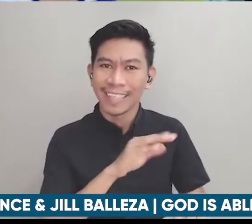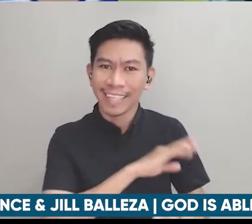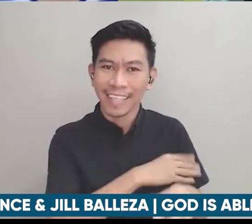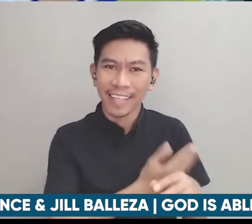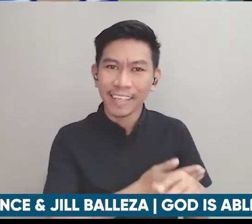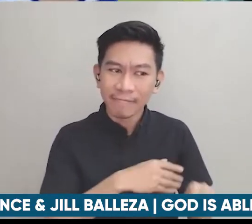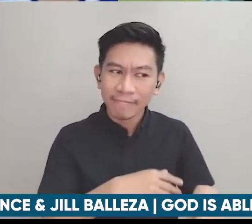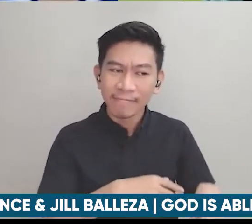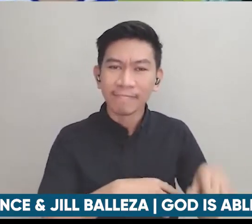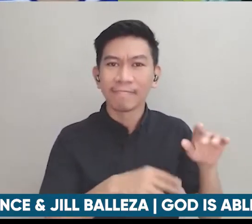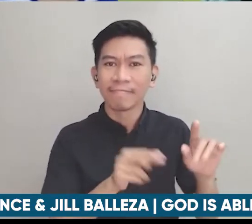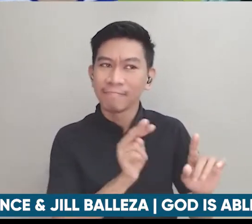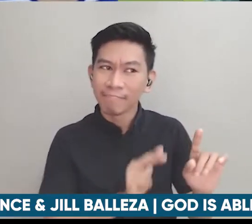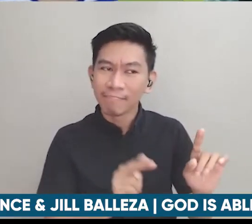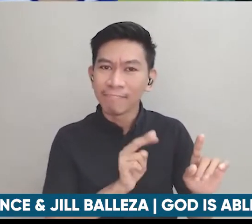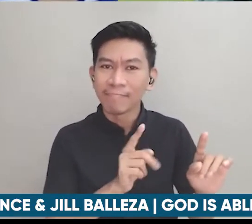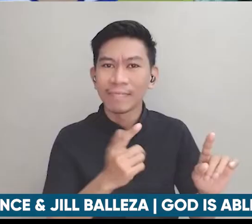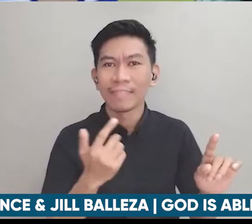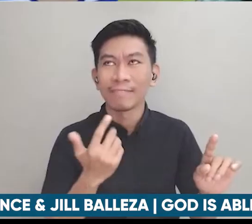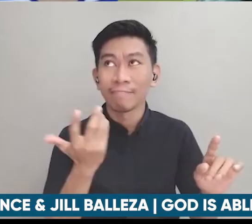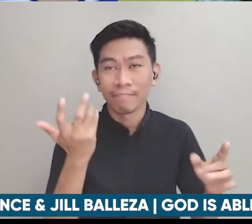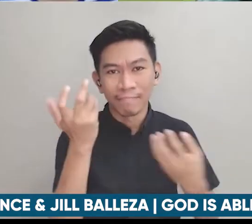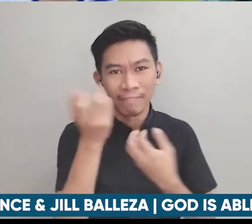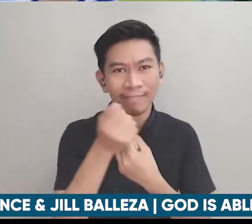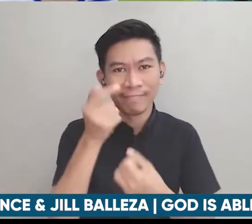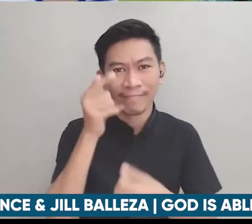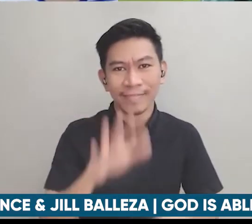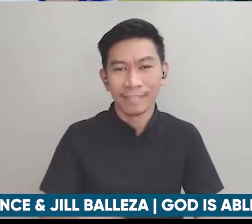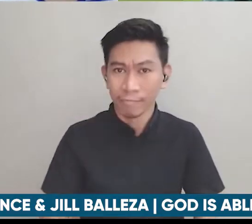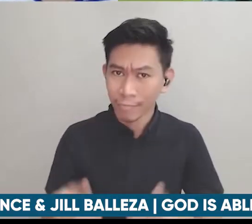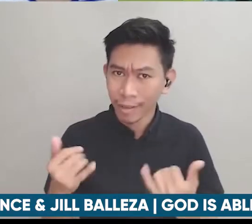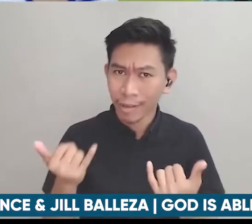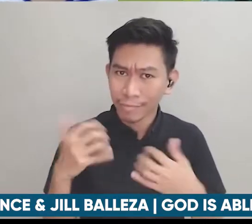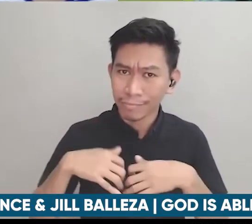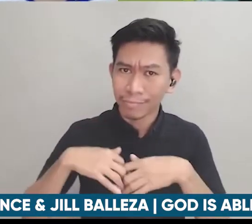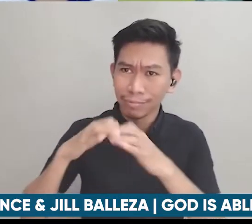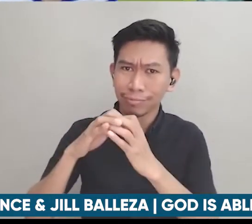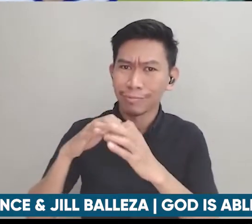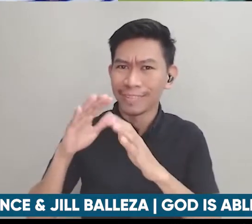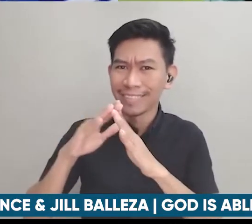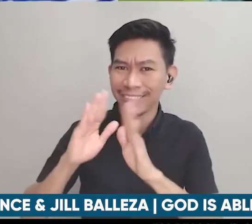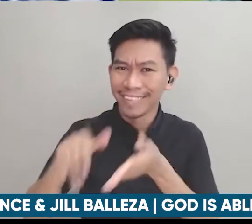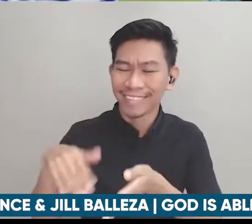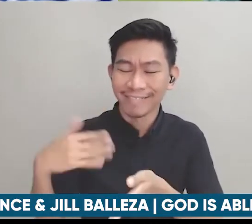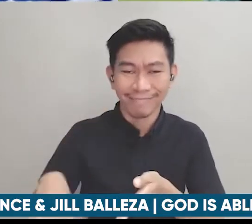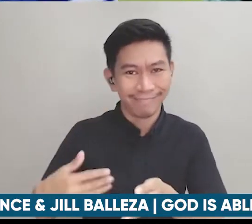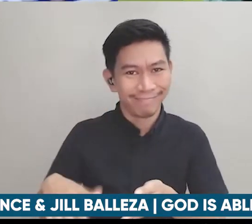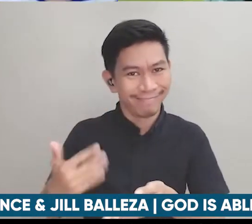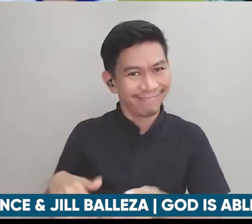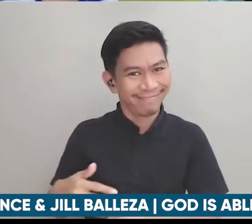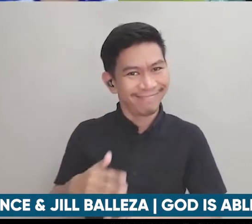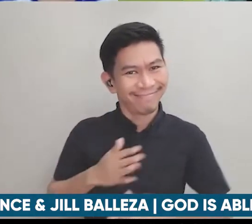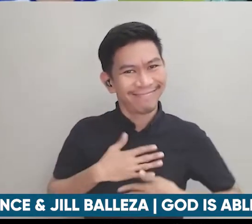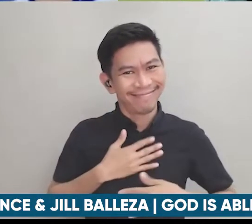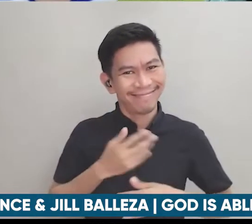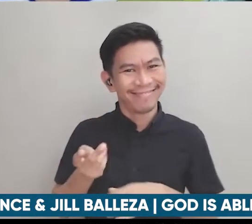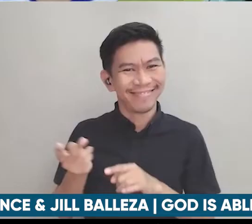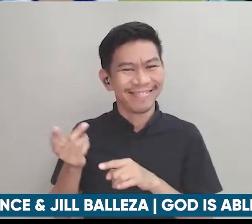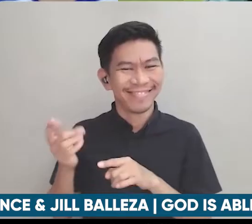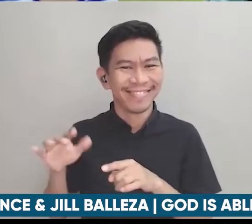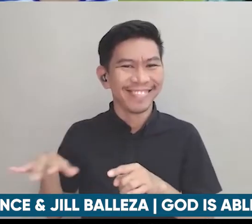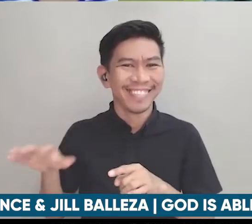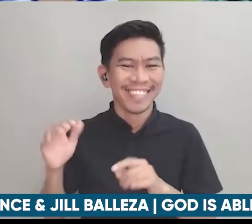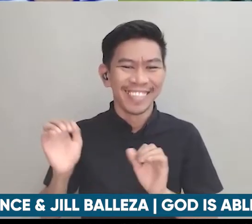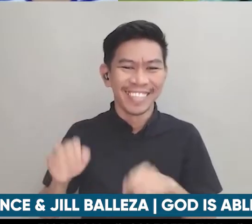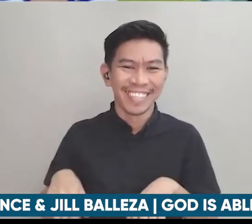niya o ito saan yun ang isang bagong tirahan nakakatuwa naman parang kasarap maglomi dyan minsan pag natayo na yan by God's grace we are already